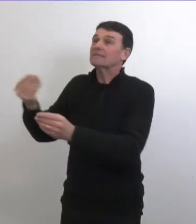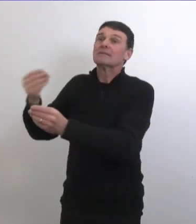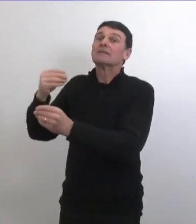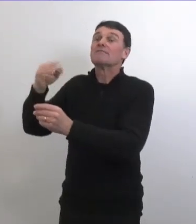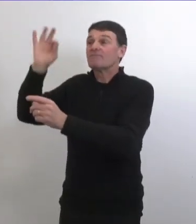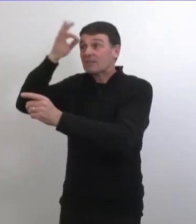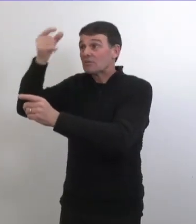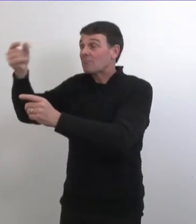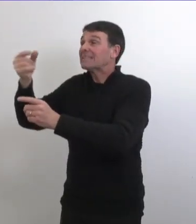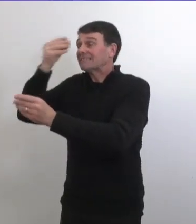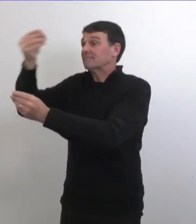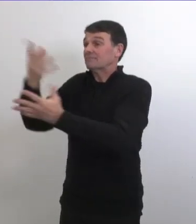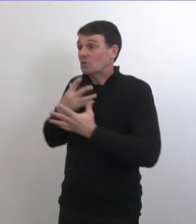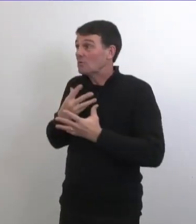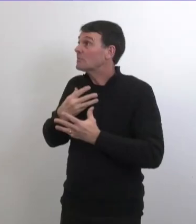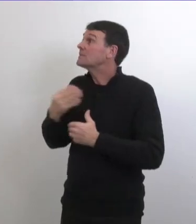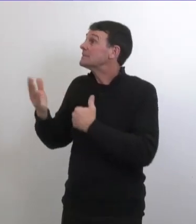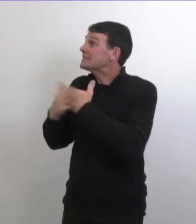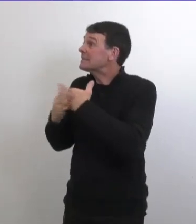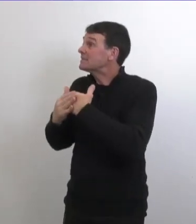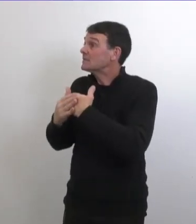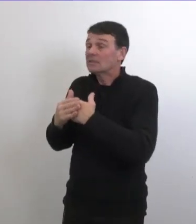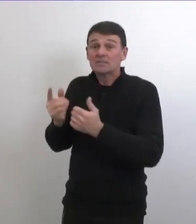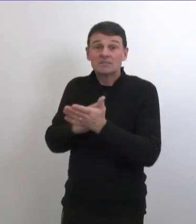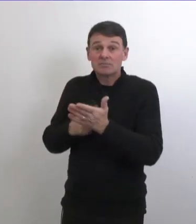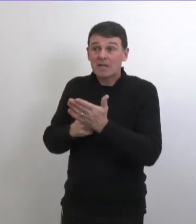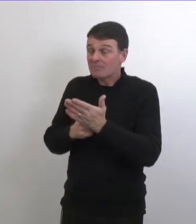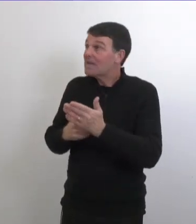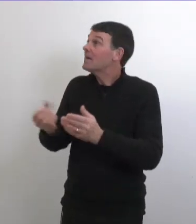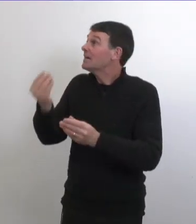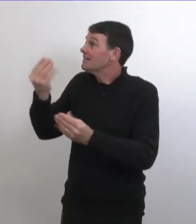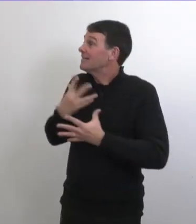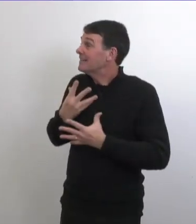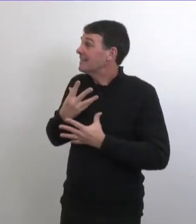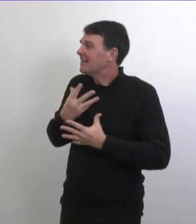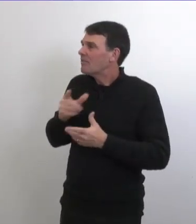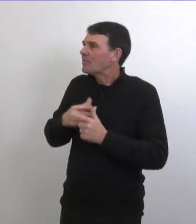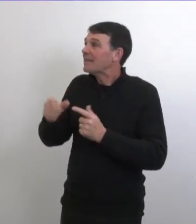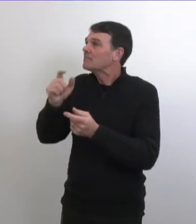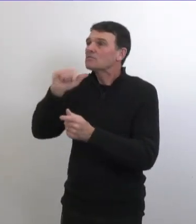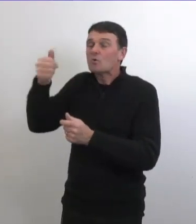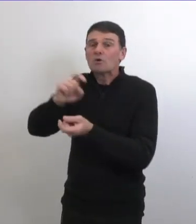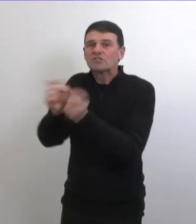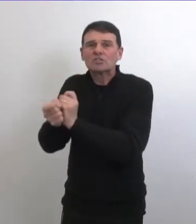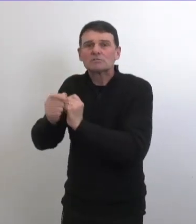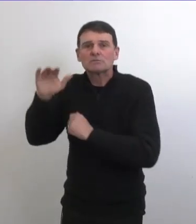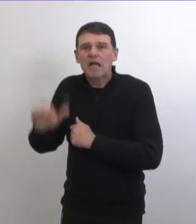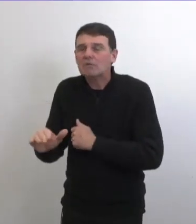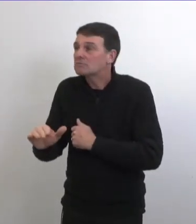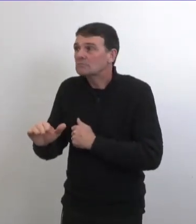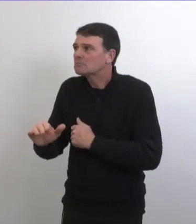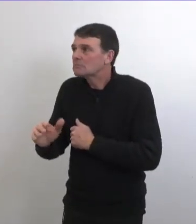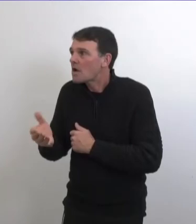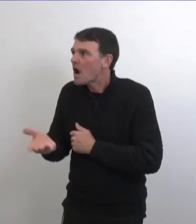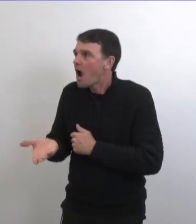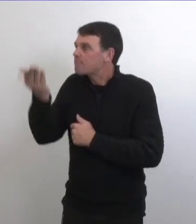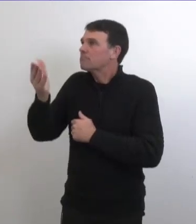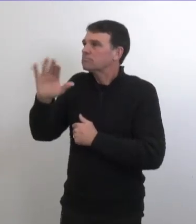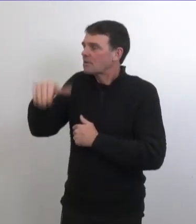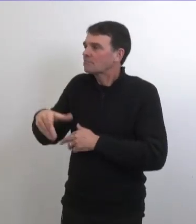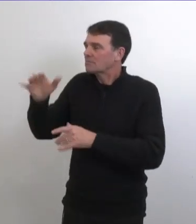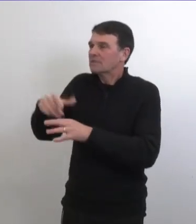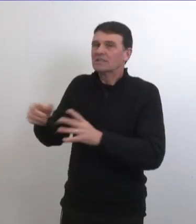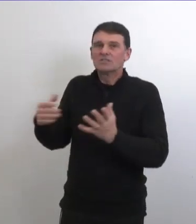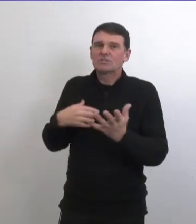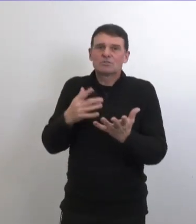jour on revoit toutes les données qu'on reçoit et les plans vont changer en fonction de ce que l'on a c'est une question qui est difficile à répondre vous me